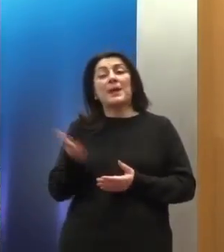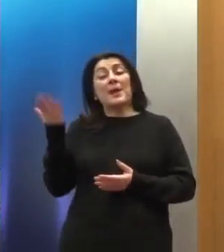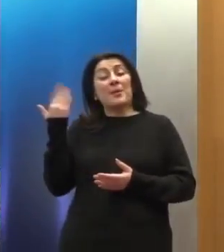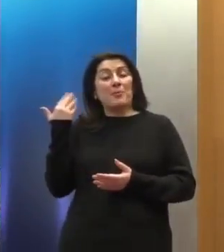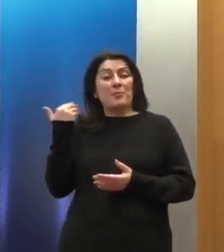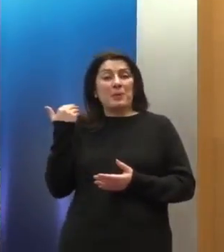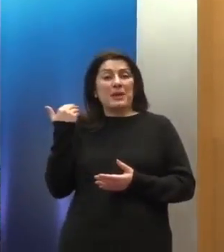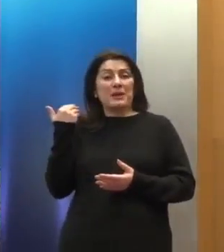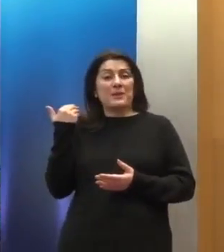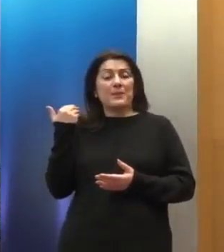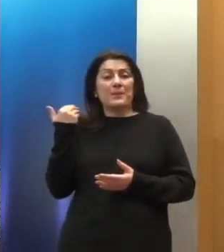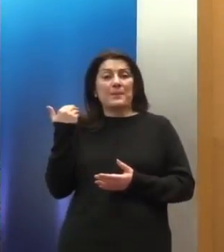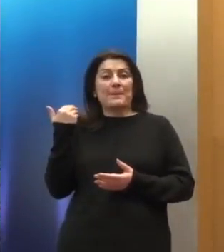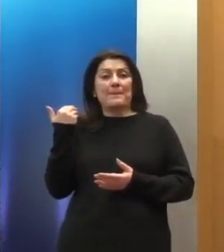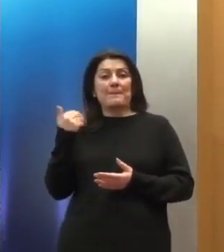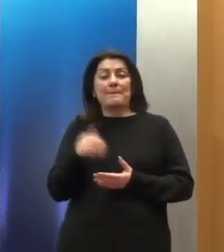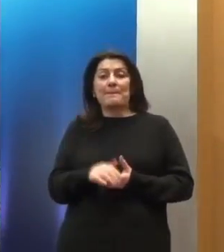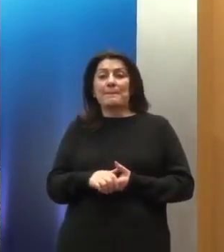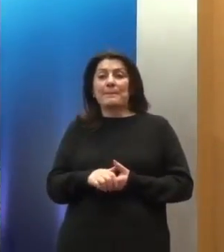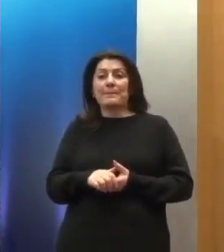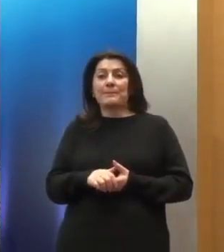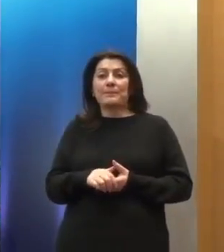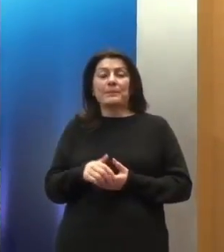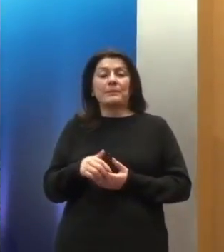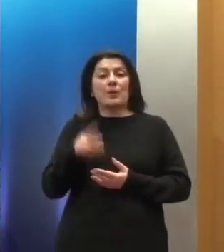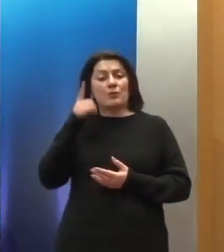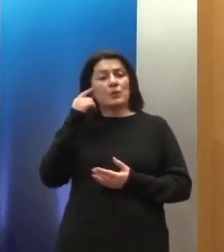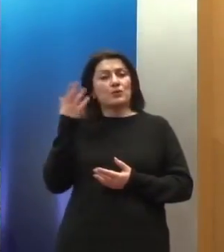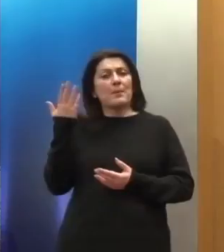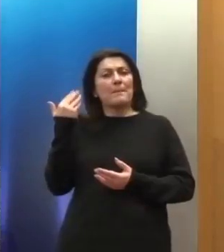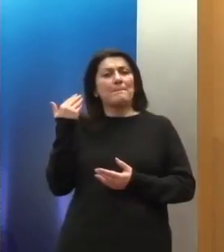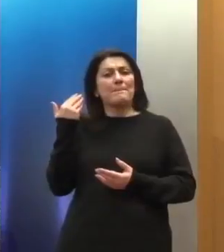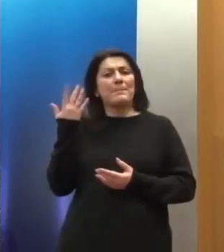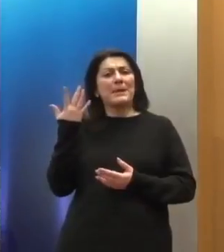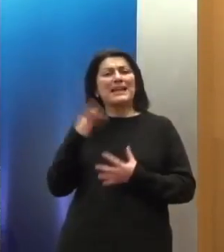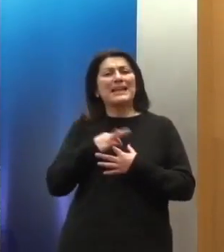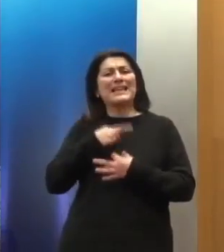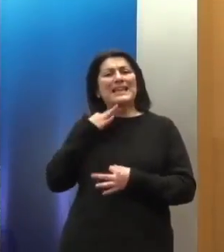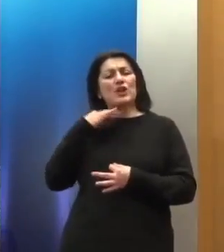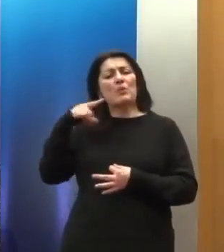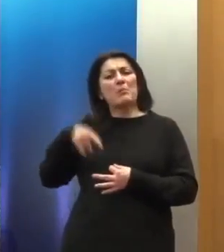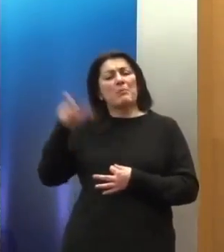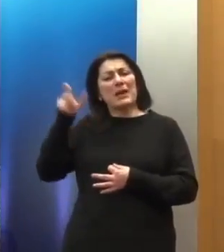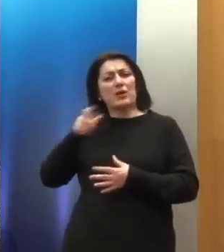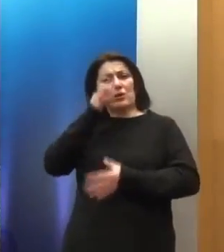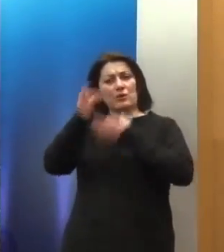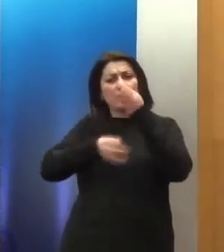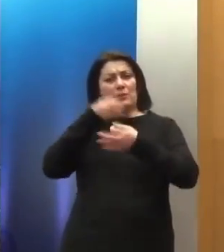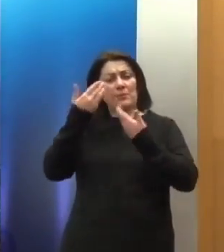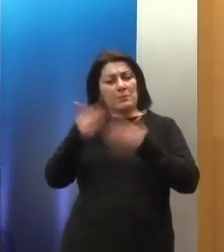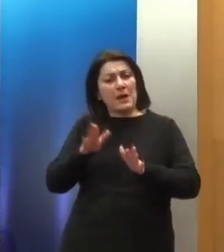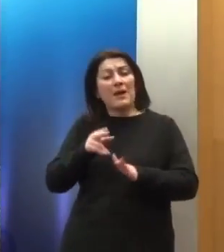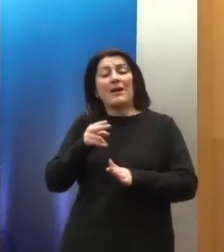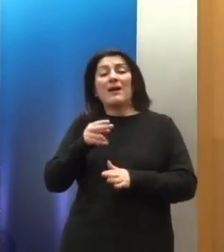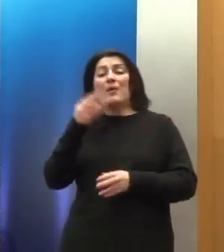διεξοδικά ο κ. Παπαϊωάννου ποια ήταν τα ζητήματα στα